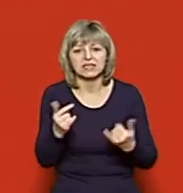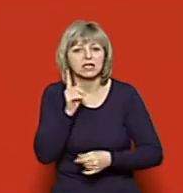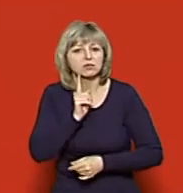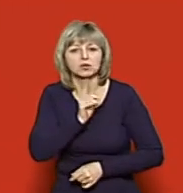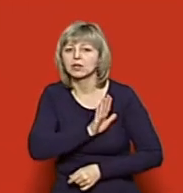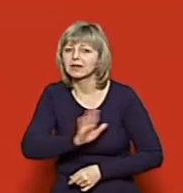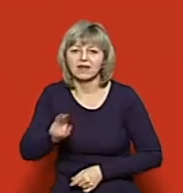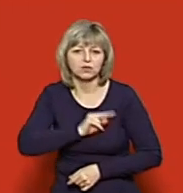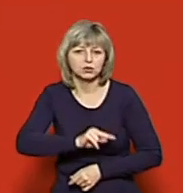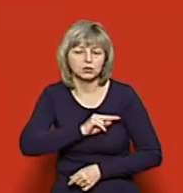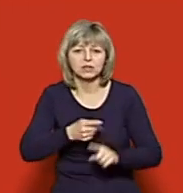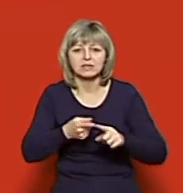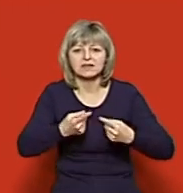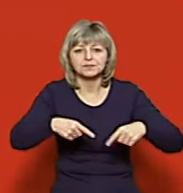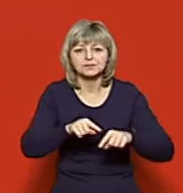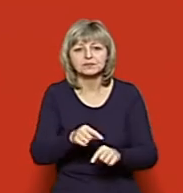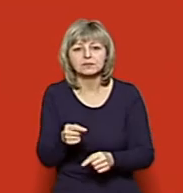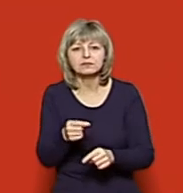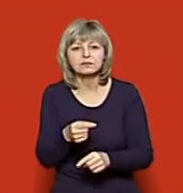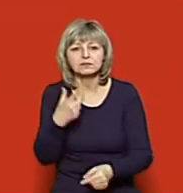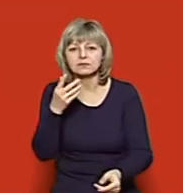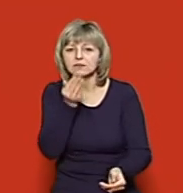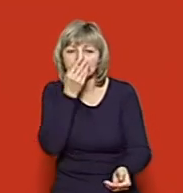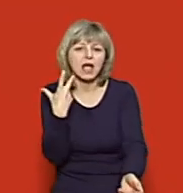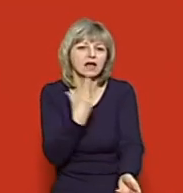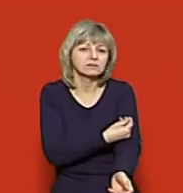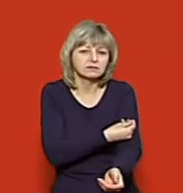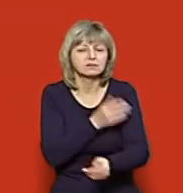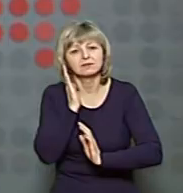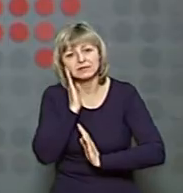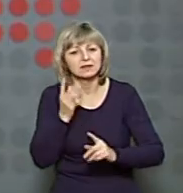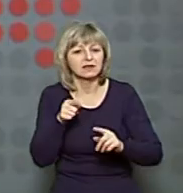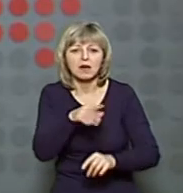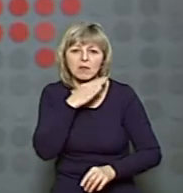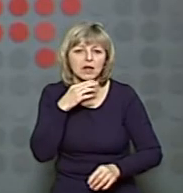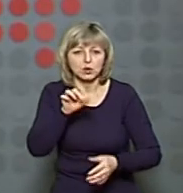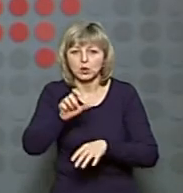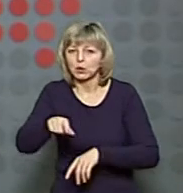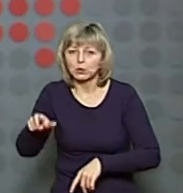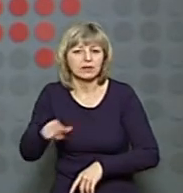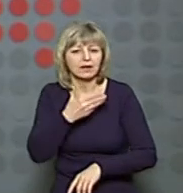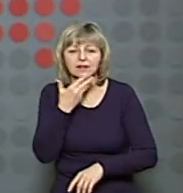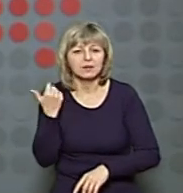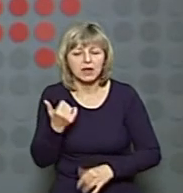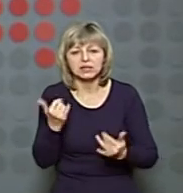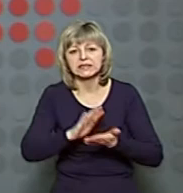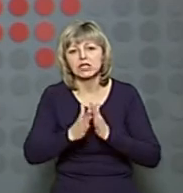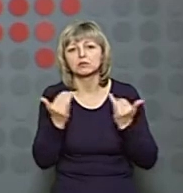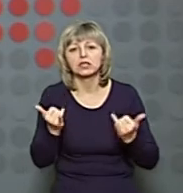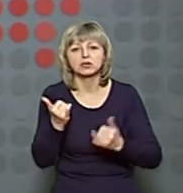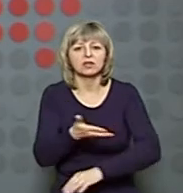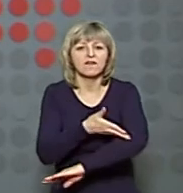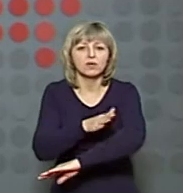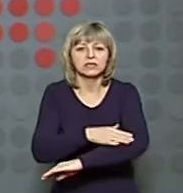не функціонує. Це відділення анестезіології, там багато пацієнтів, не буває ніколи. Станом на сьогодні на Волині